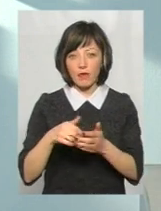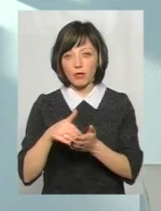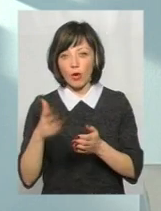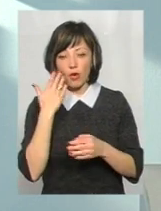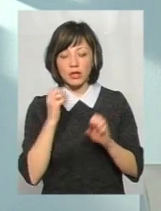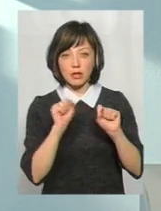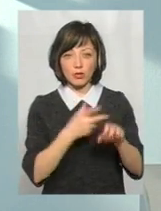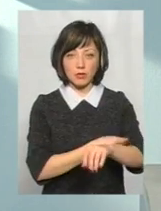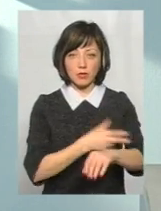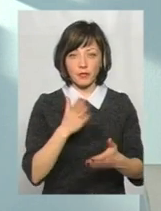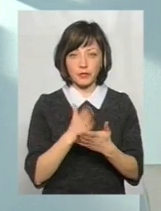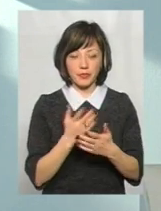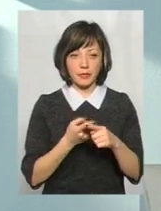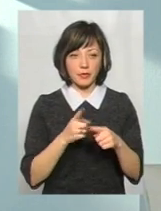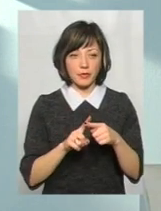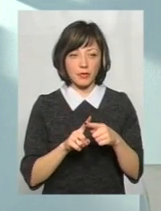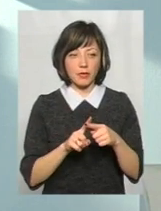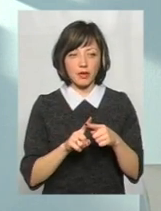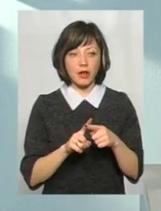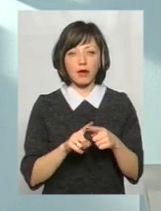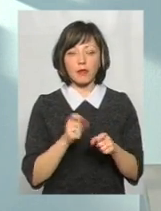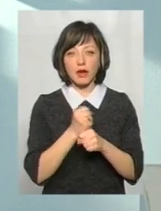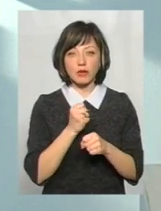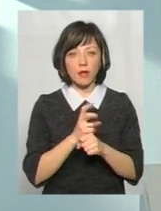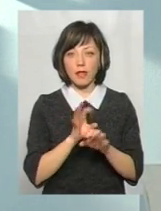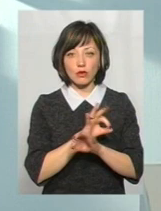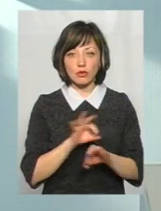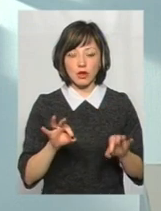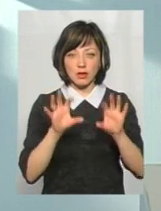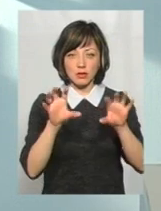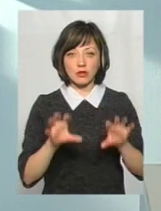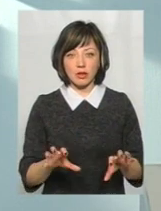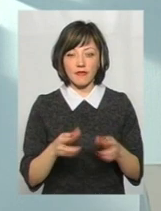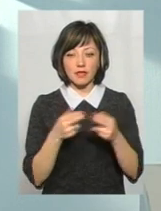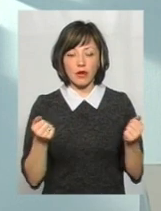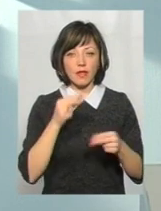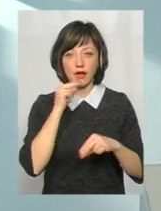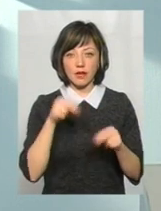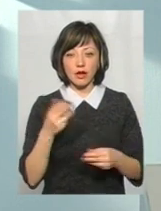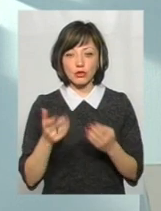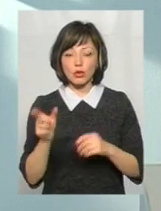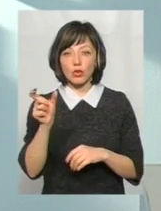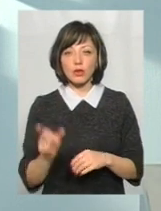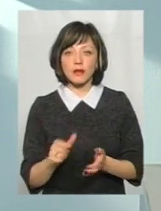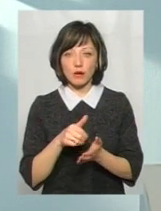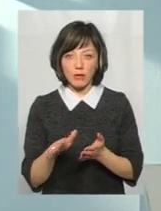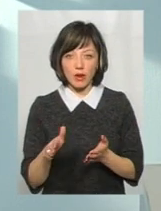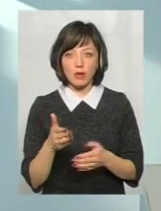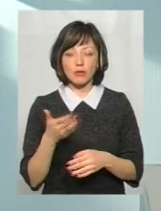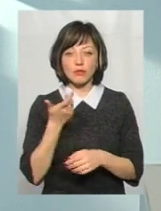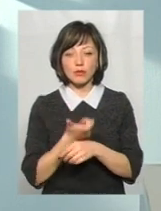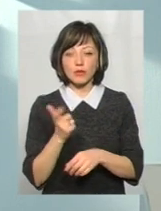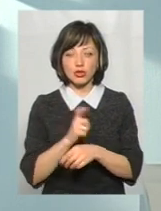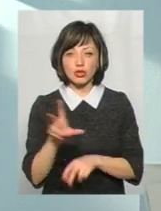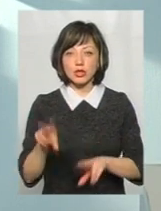вони здають, там вже діє оце наше неодосконало законодавство, їх визнають просто невинними. Тобто якщо людина відмовляється, то набагато